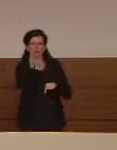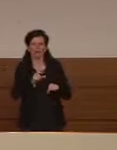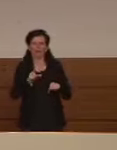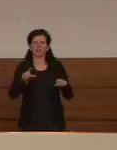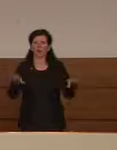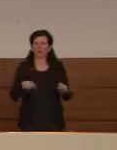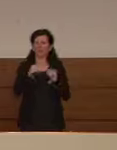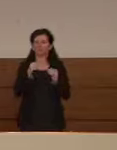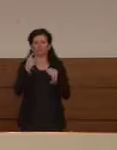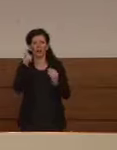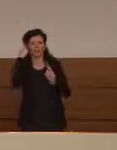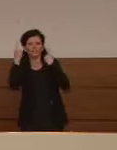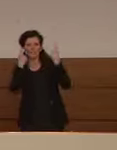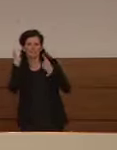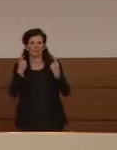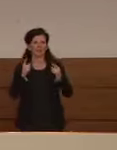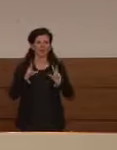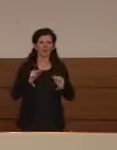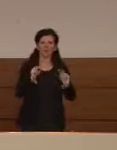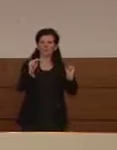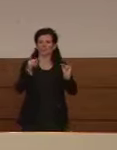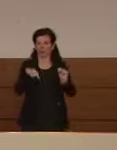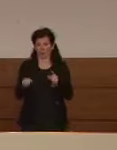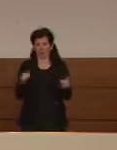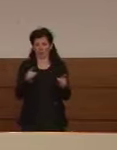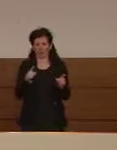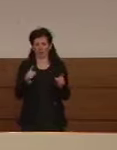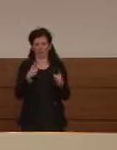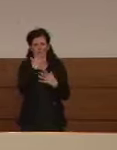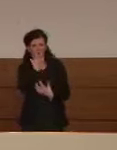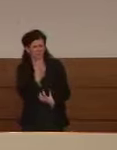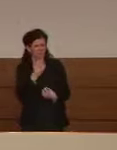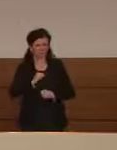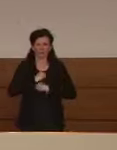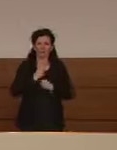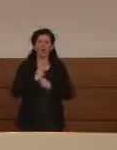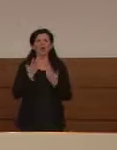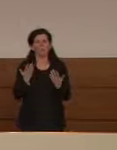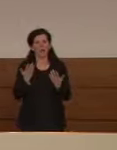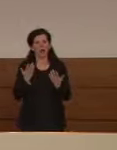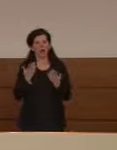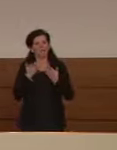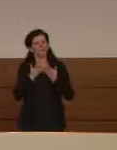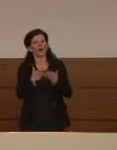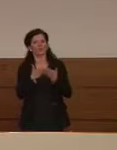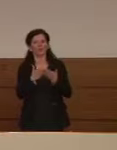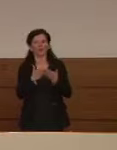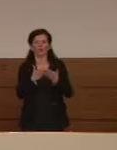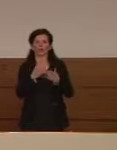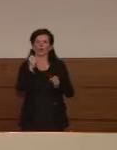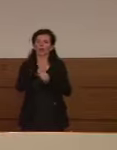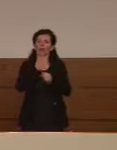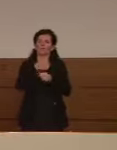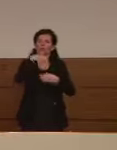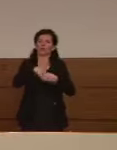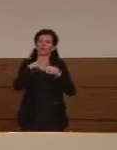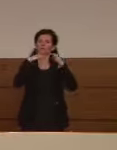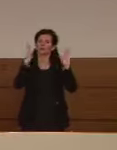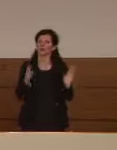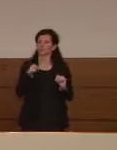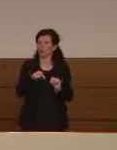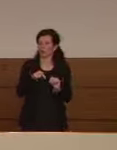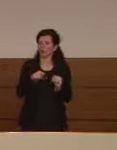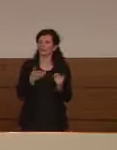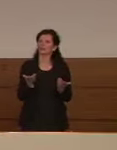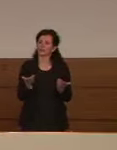innovazione questo periodo drammatico ha saputo anche come dire favorirlo aiutarlo per